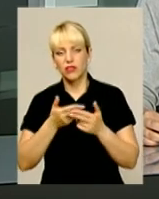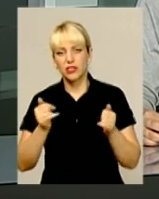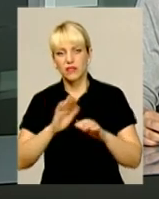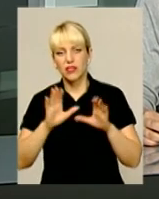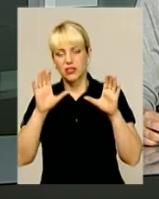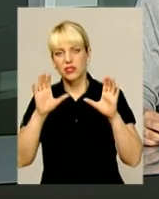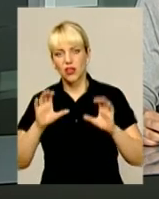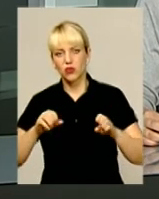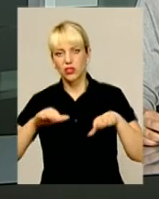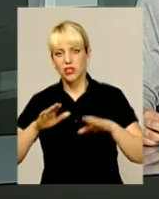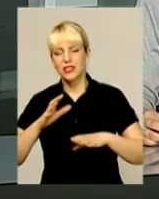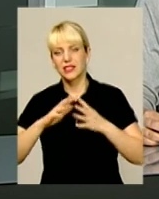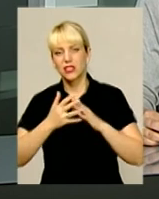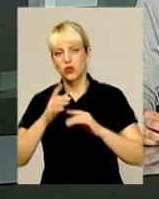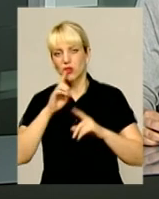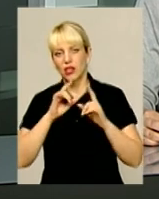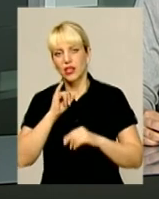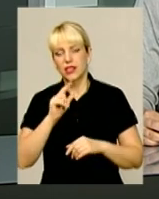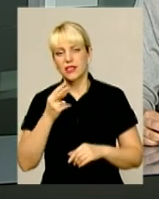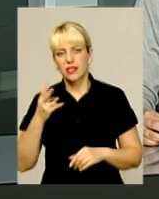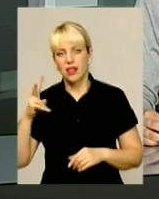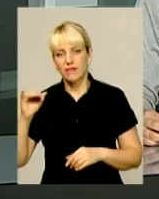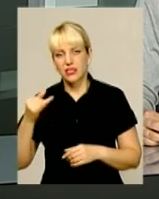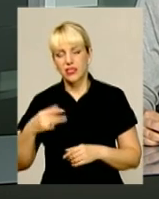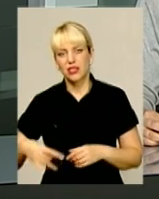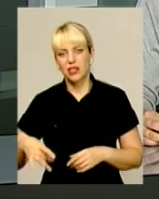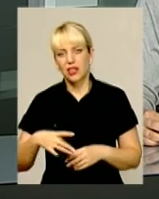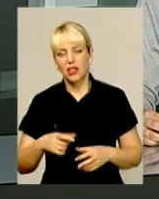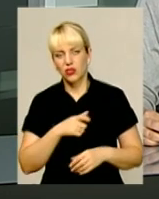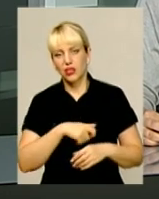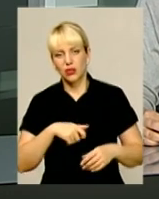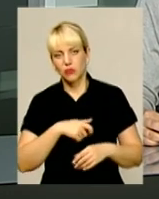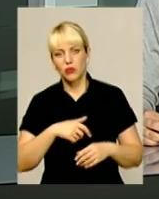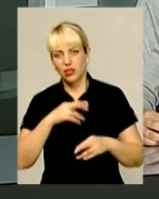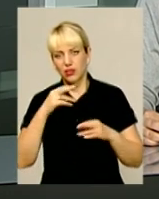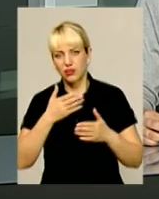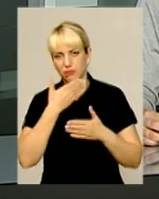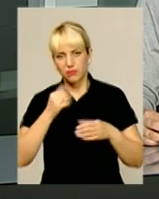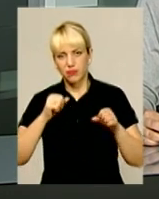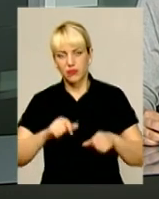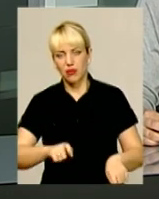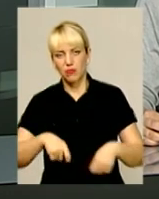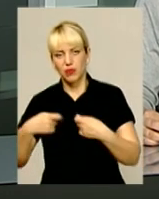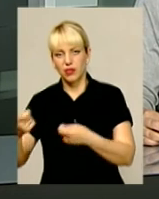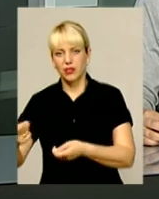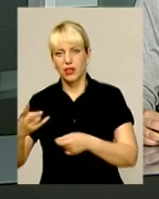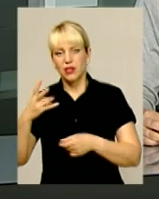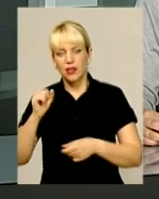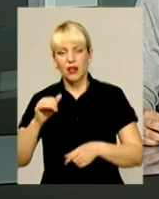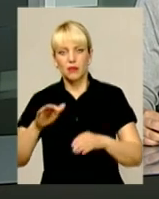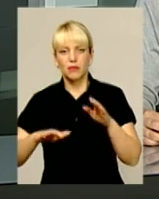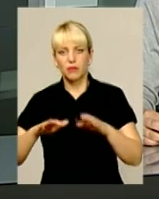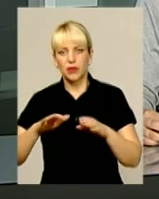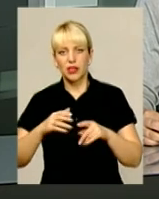сесії сільської ради в Визяславському районі. Депутати неправомірно передали на баланс комунальному підприємству гідротехнічну